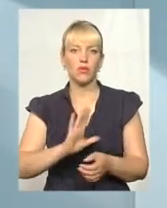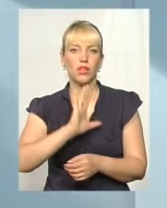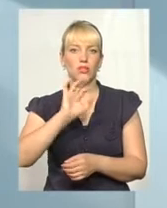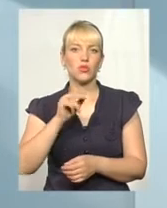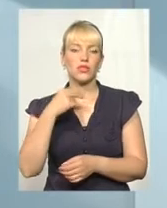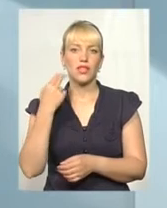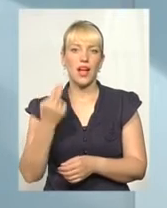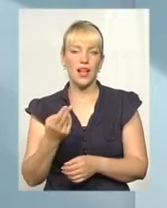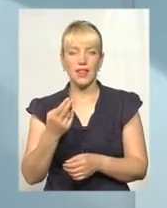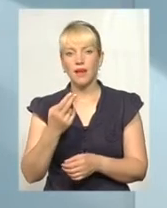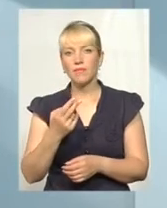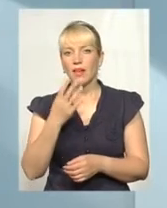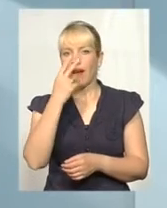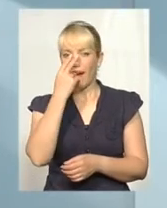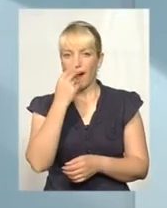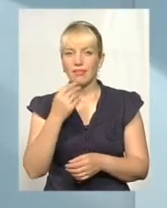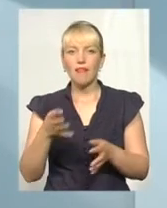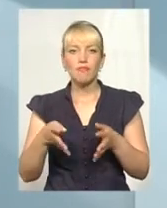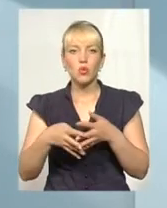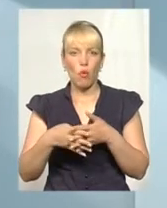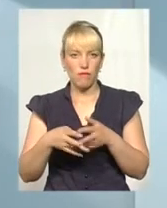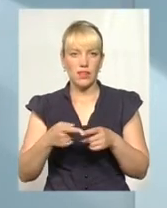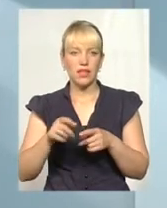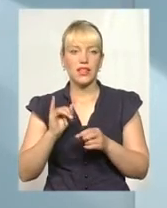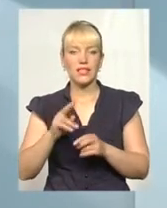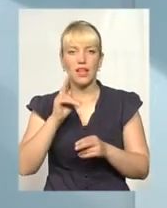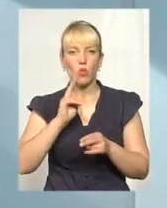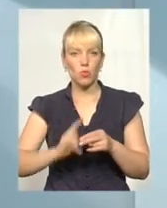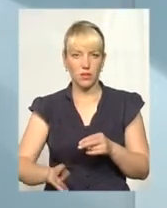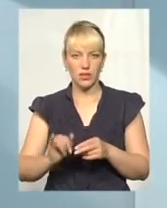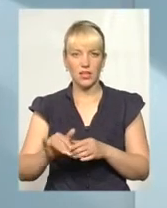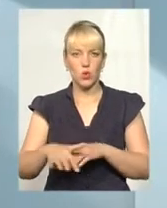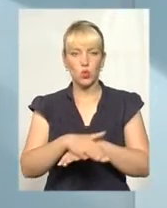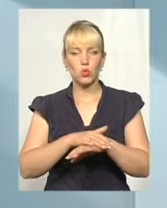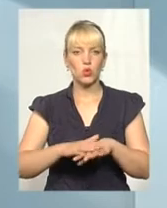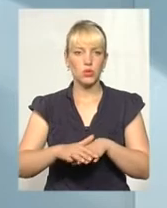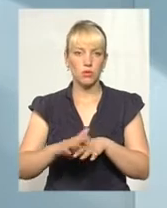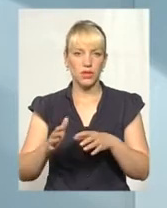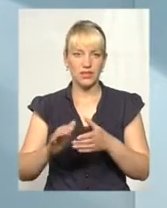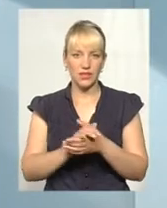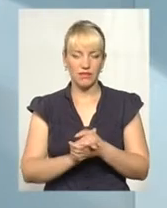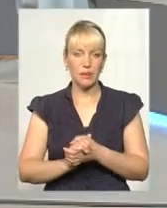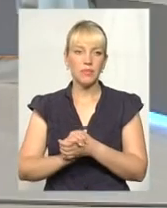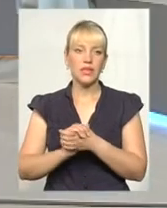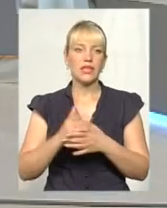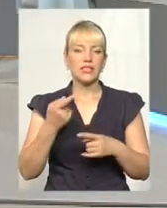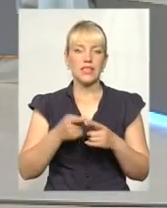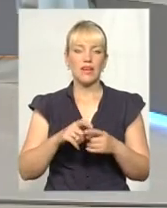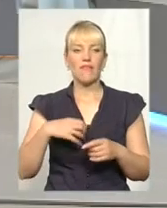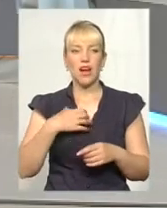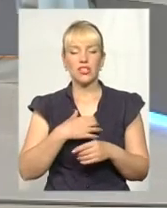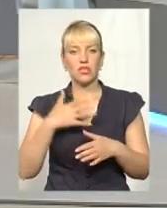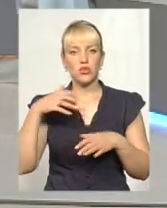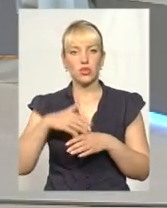адаптована, а не загублена як член суспільства. Це дуже важливо зрозуміти, тому що, мені здається, на цих трьох кітах